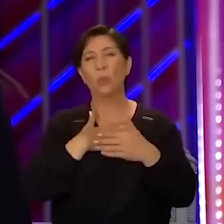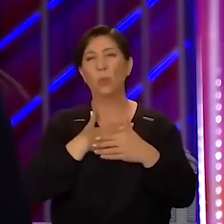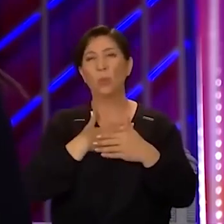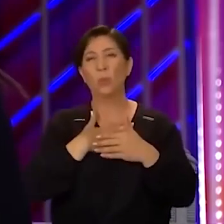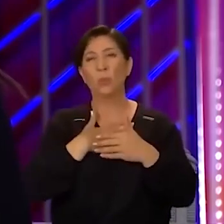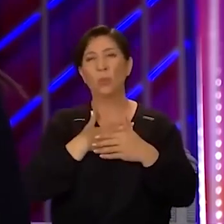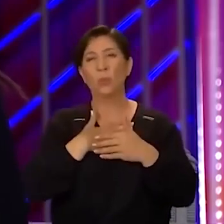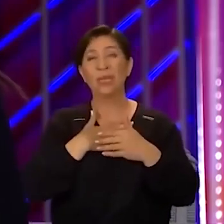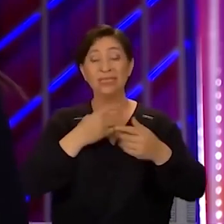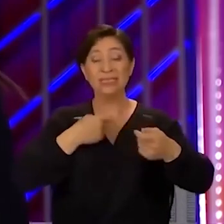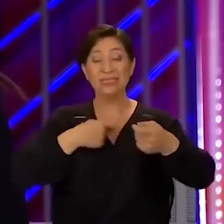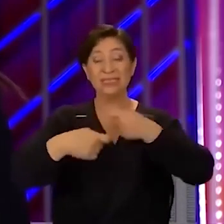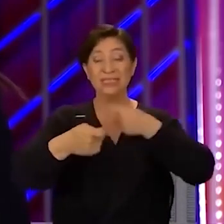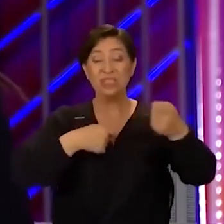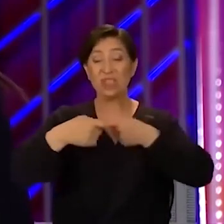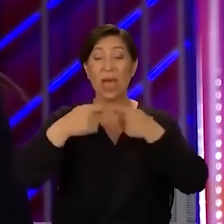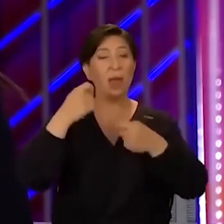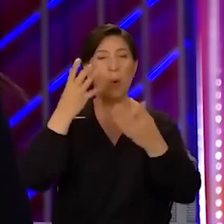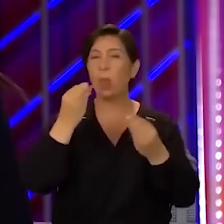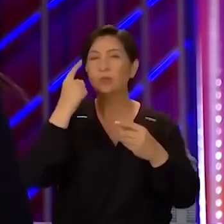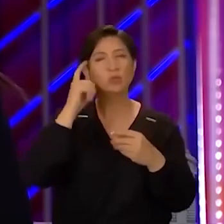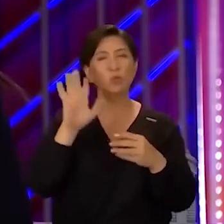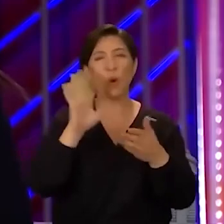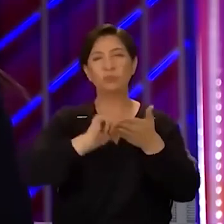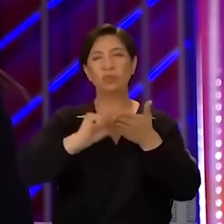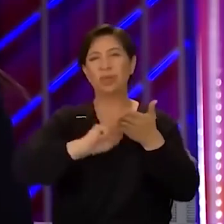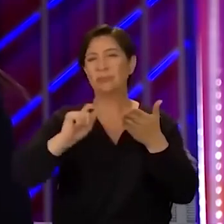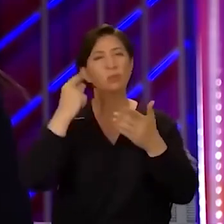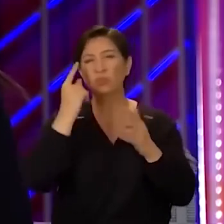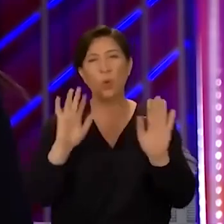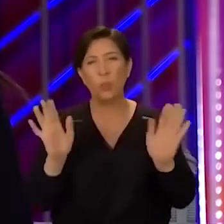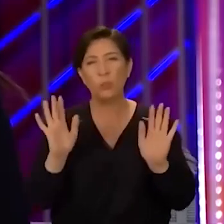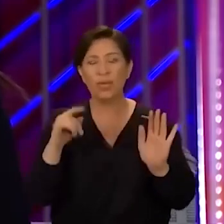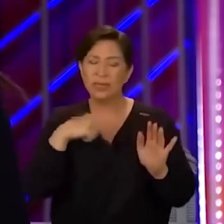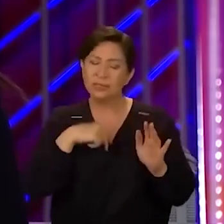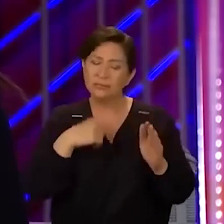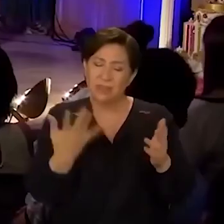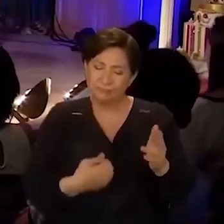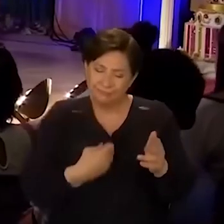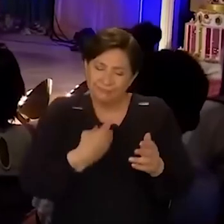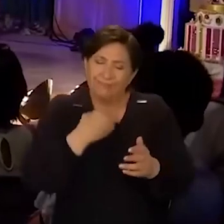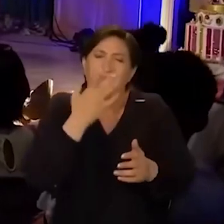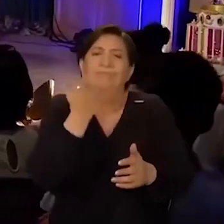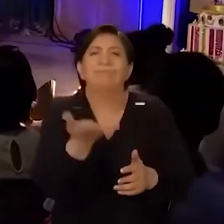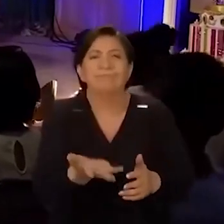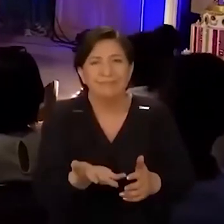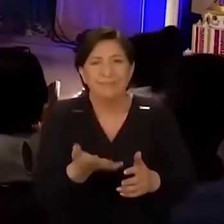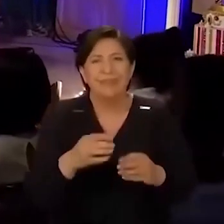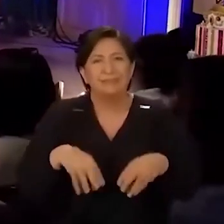ticari amaçlı yazmıyorum şarkıyı. İçimden ne geldiyse onu paylaşıyorum.